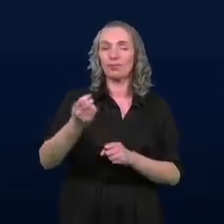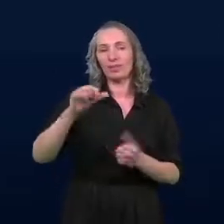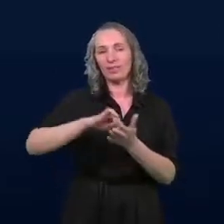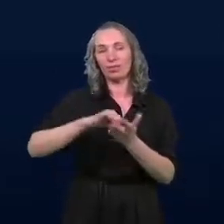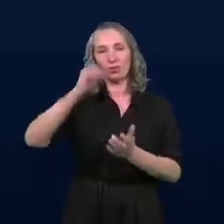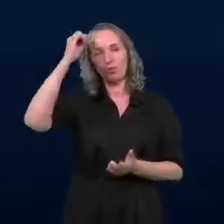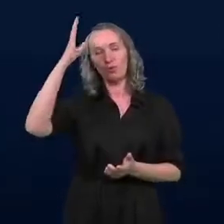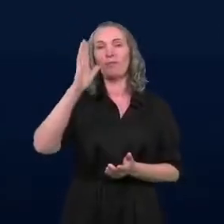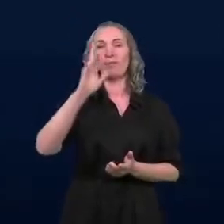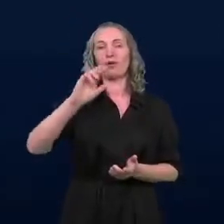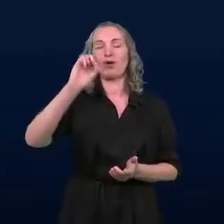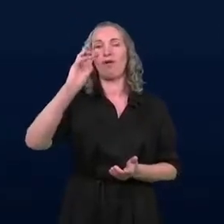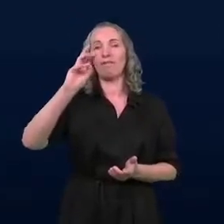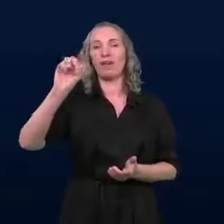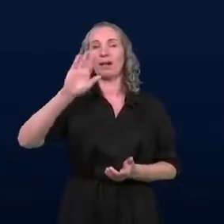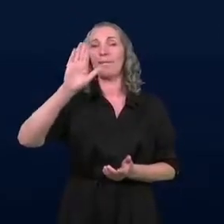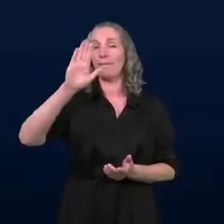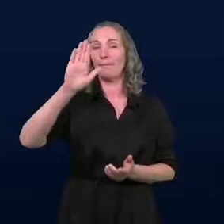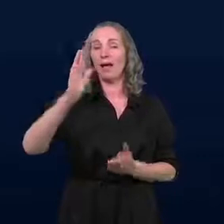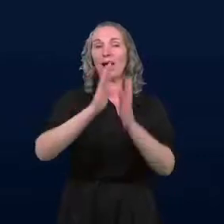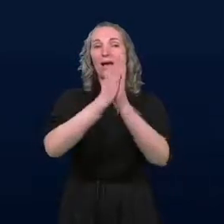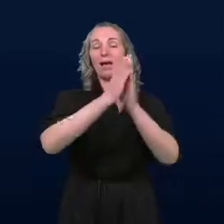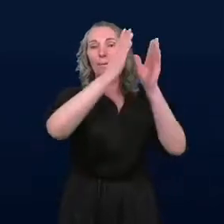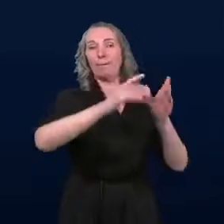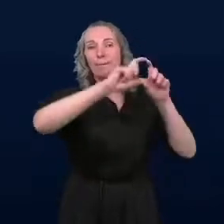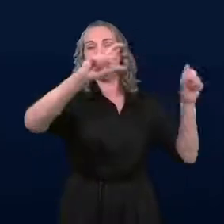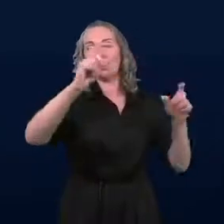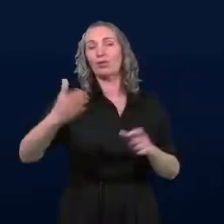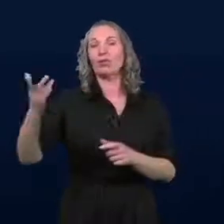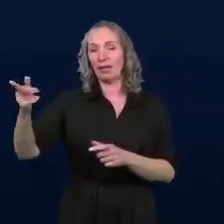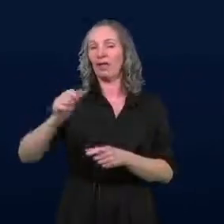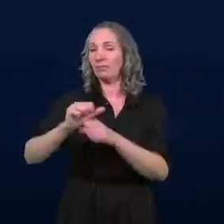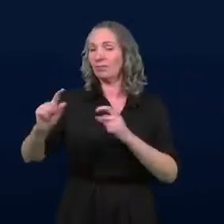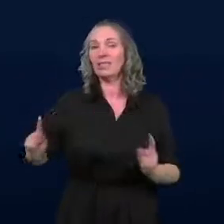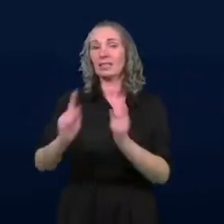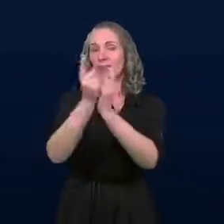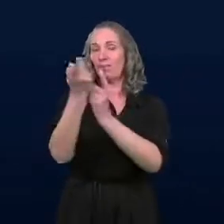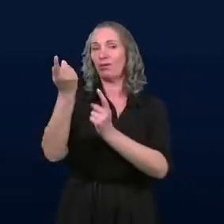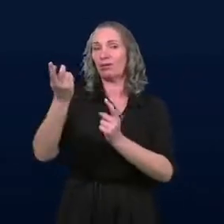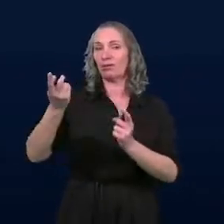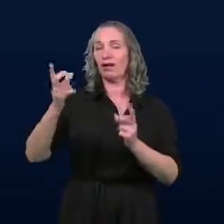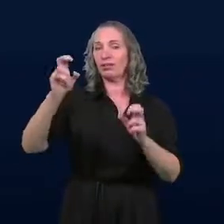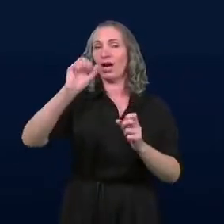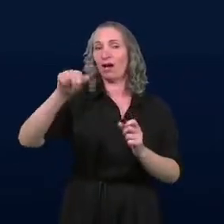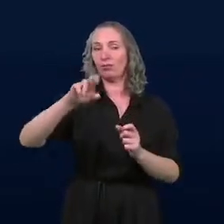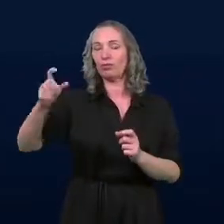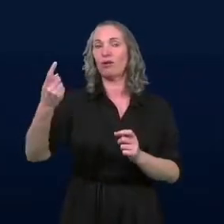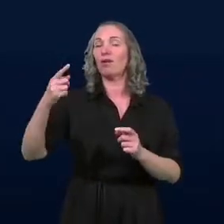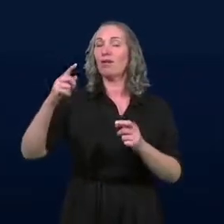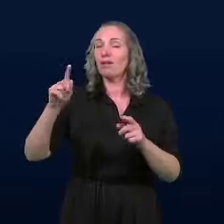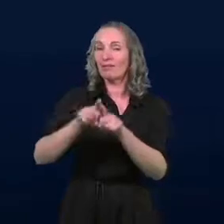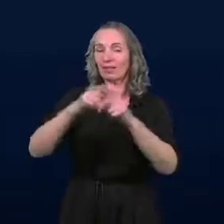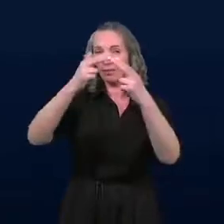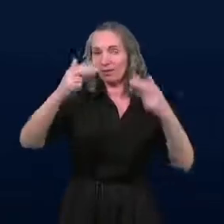Kultury Browar B, przez naszą bibliotekę publiczną, wiele ciekawych spotkań autorskich, czy też spektakle